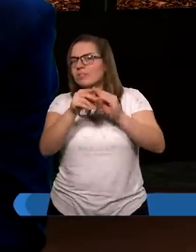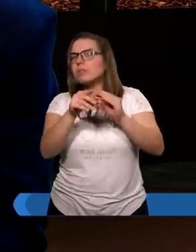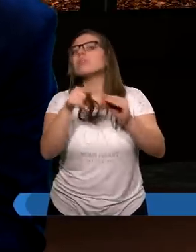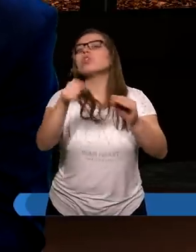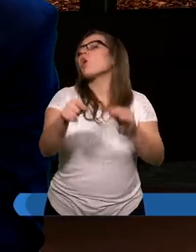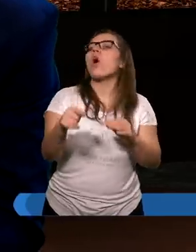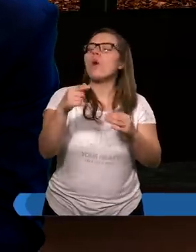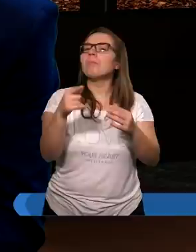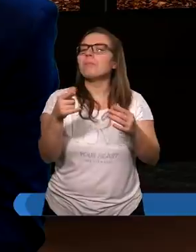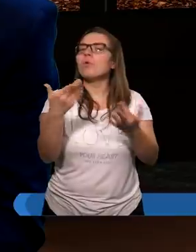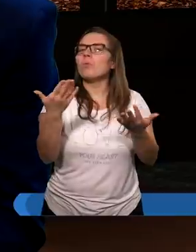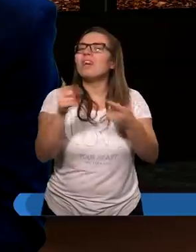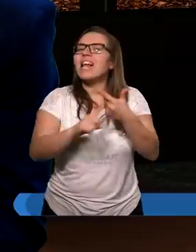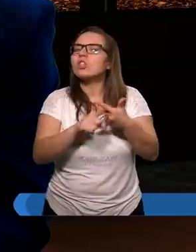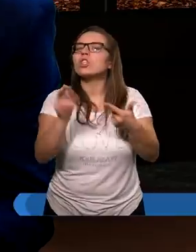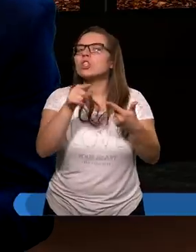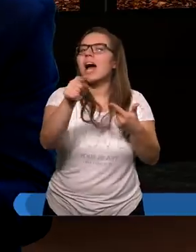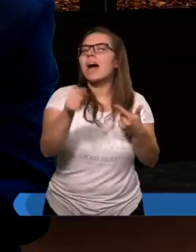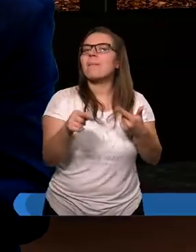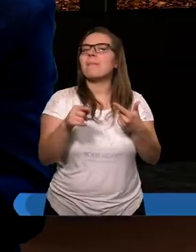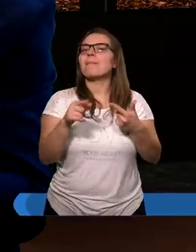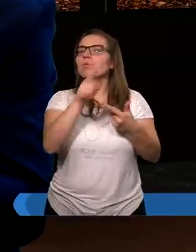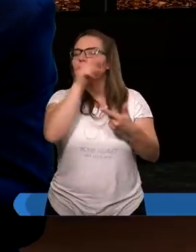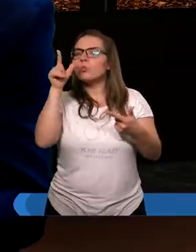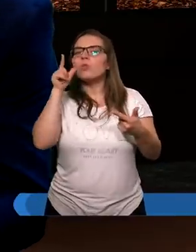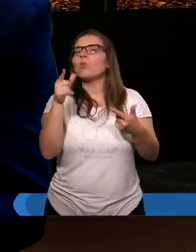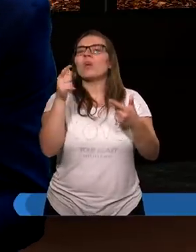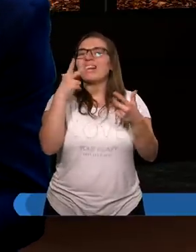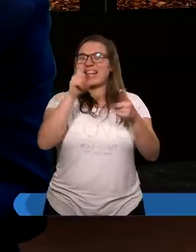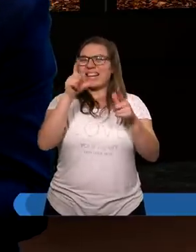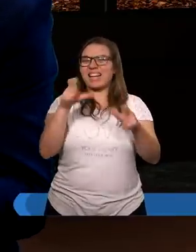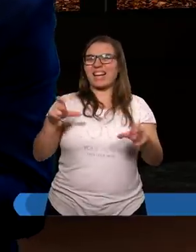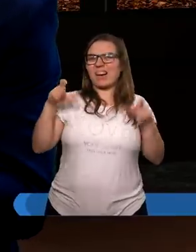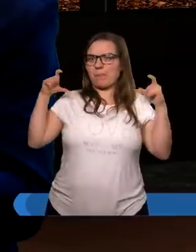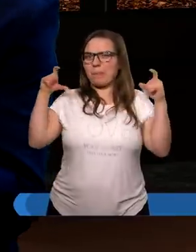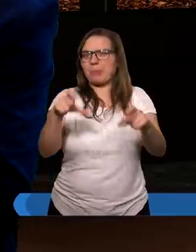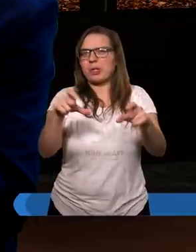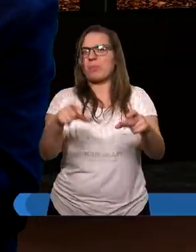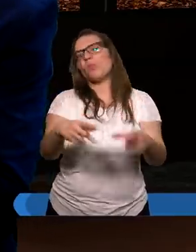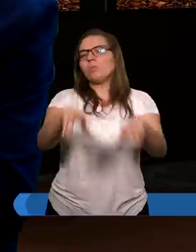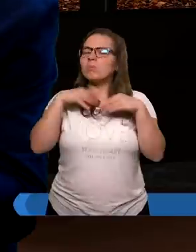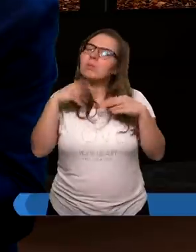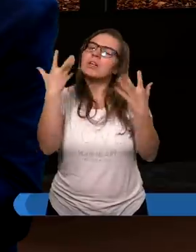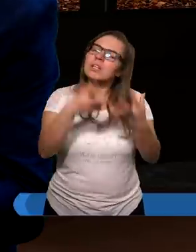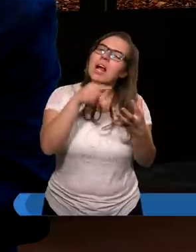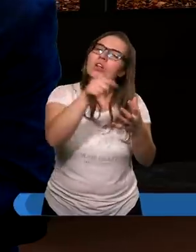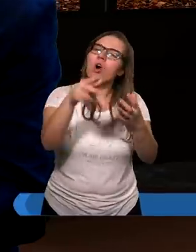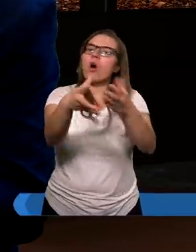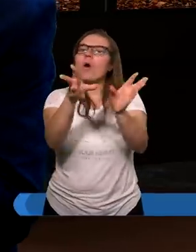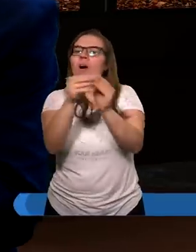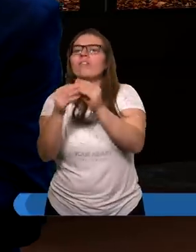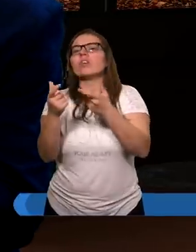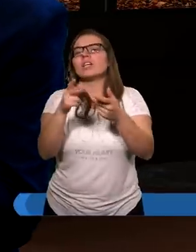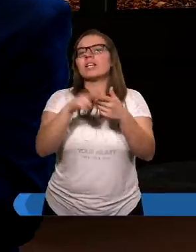licząc właśnie na to, że ludzie nie z przymusu to przyjmą, nie z tego, że będą czuli jakiś tam bić czy oddech